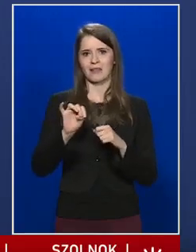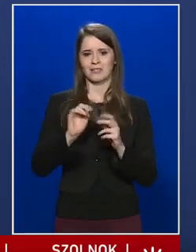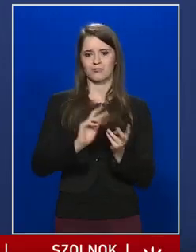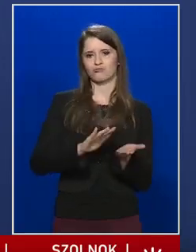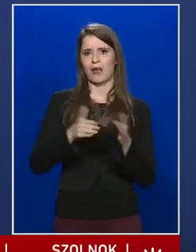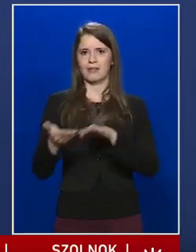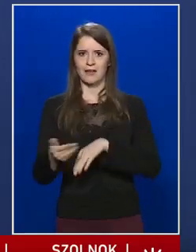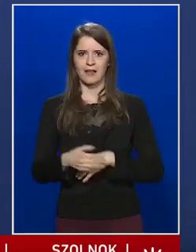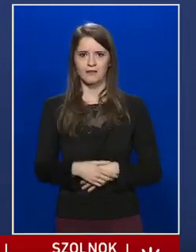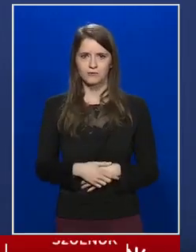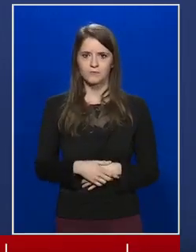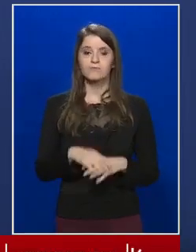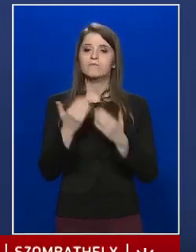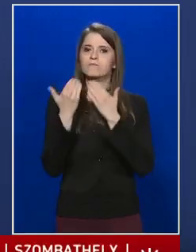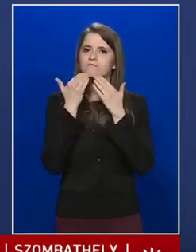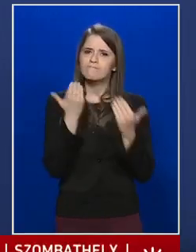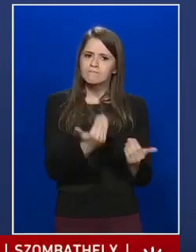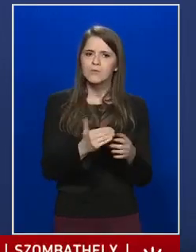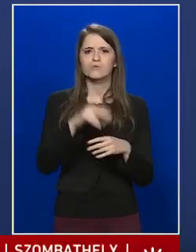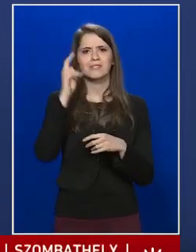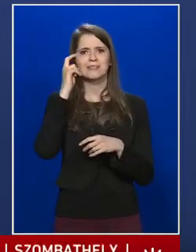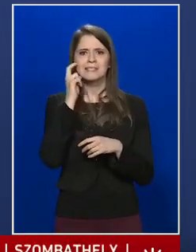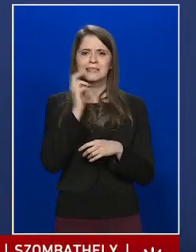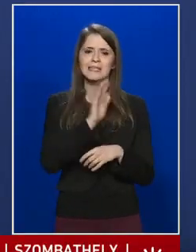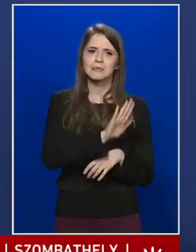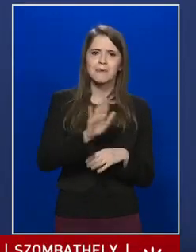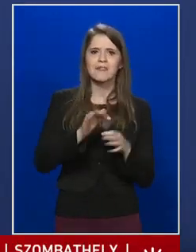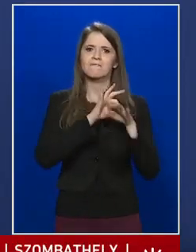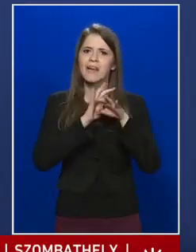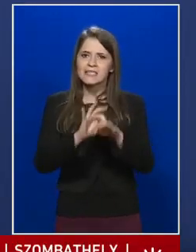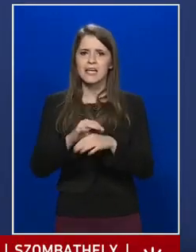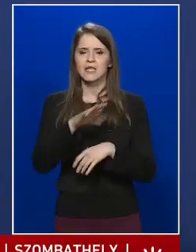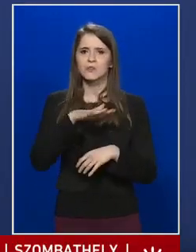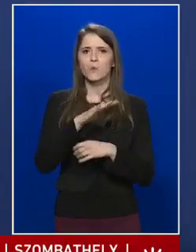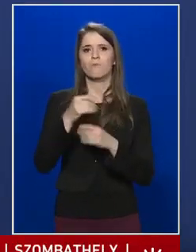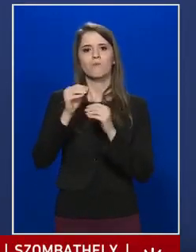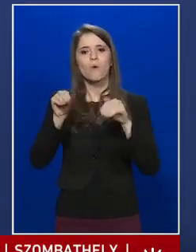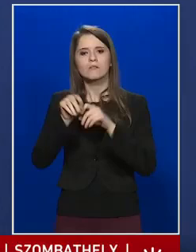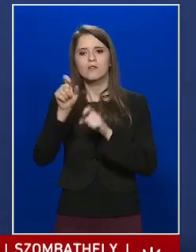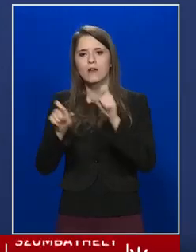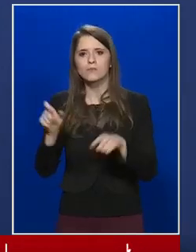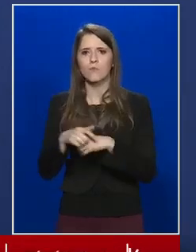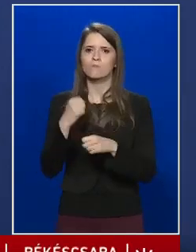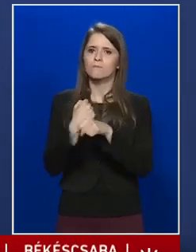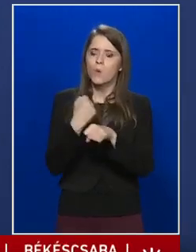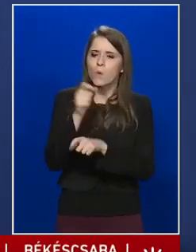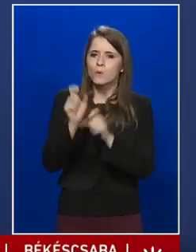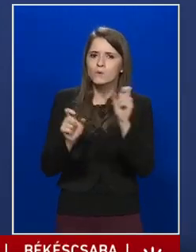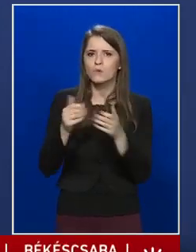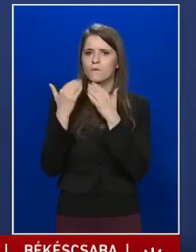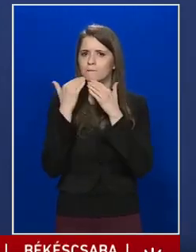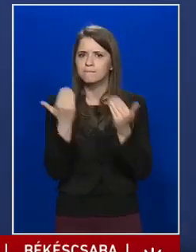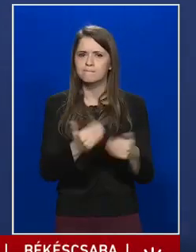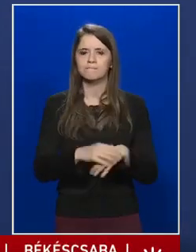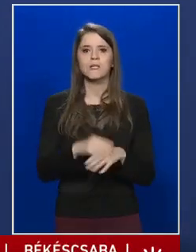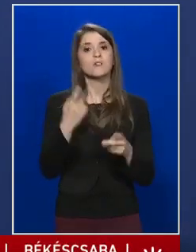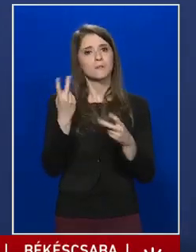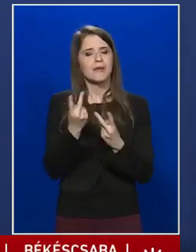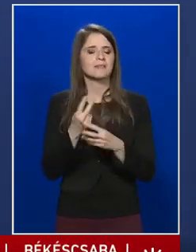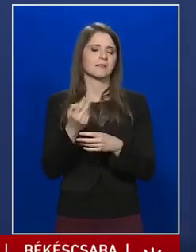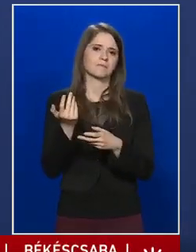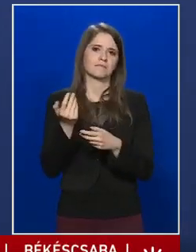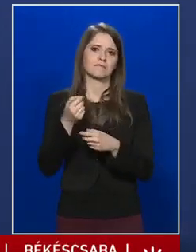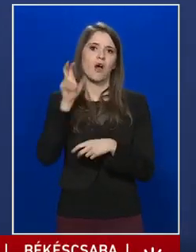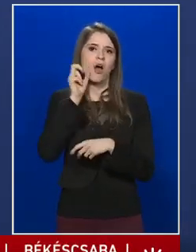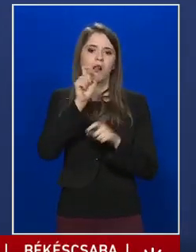Köszönet illeti az intézményeknek a vezetőit, az oktatóit, a dolgozóit, és persze a hallgatókat és